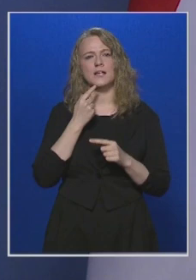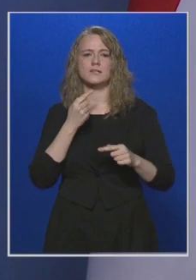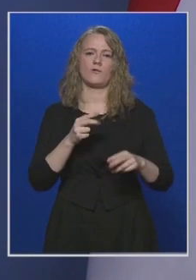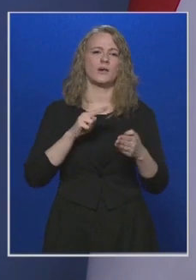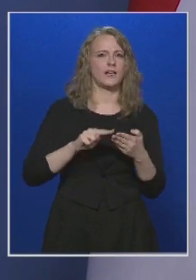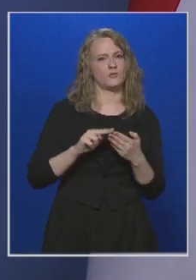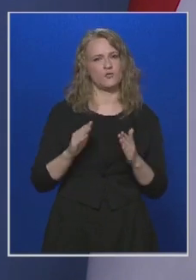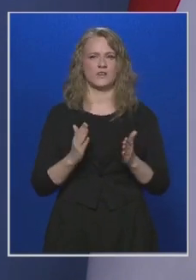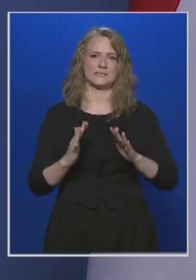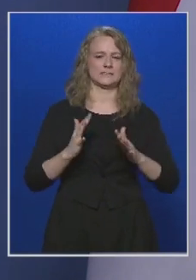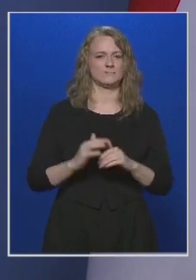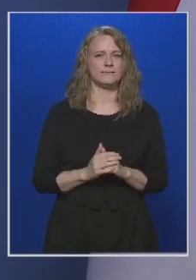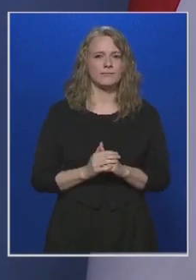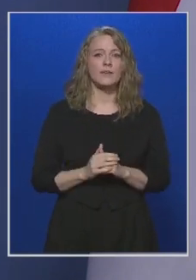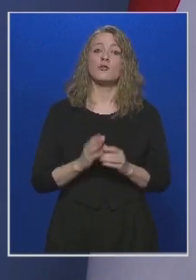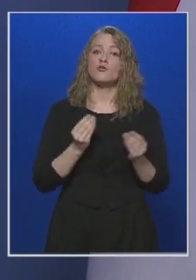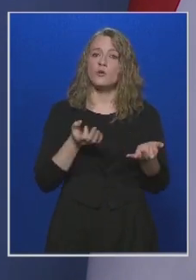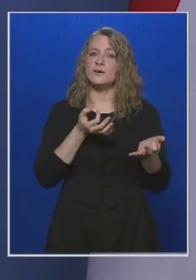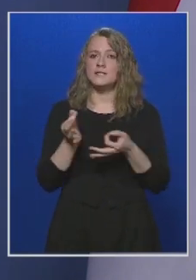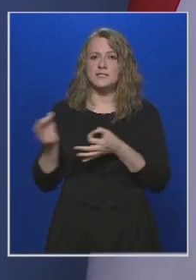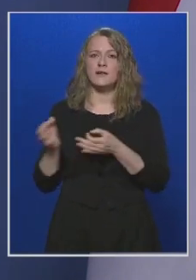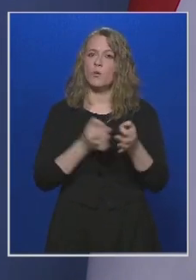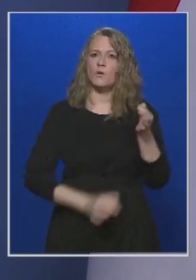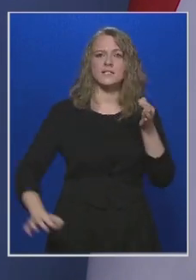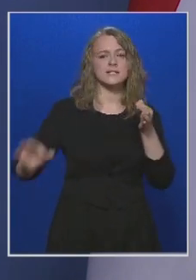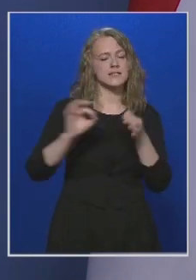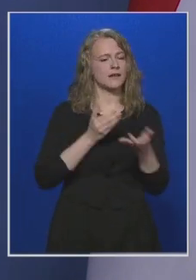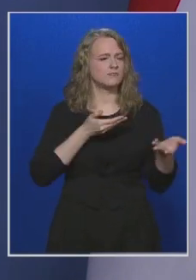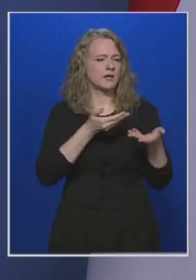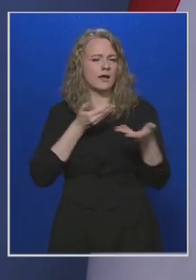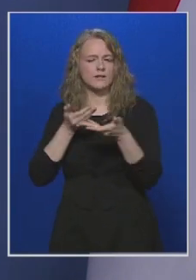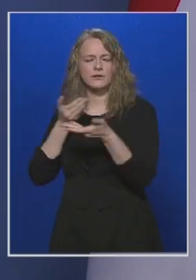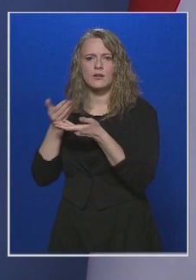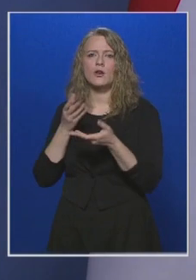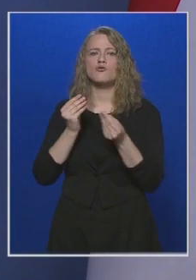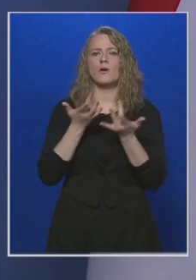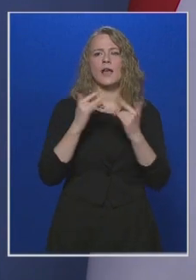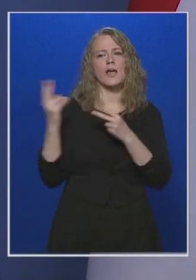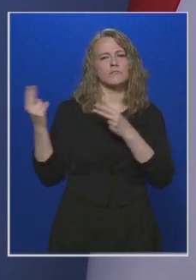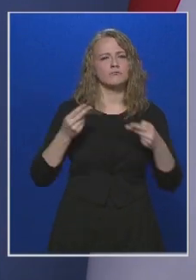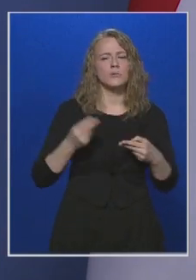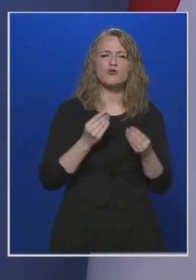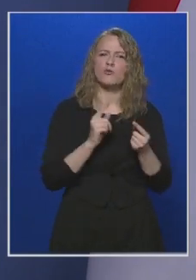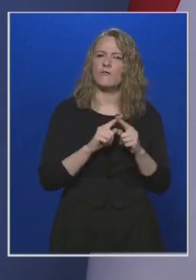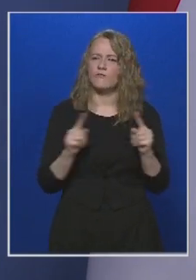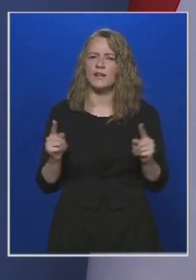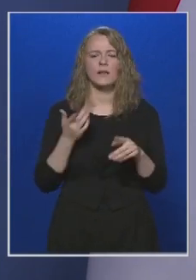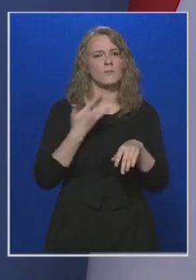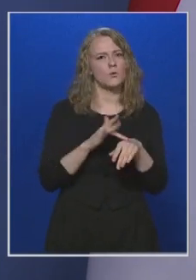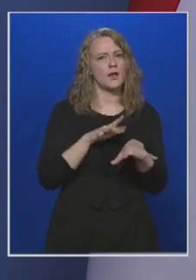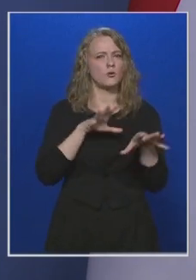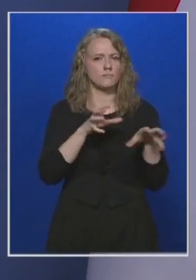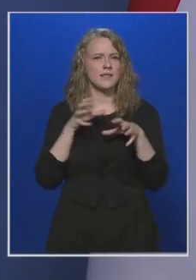tenni. Nagyon sok céggel, országgal tárgyalunk, nagyon sok helyről, nagyon sok fajta módon igyekszünk